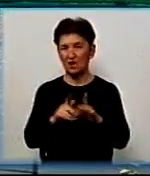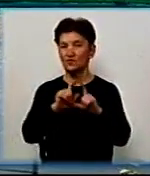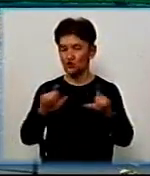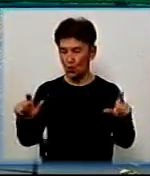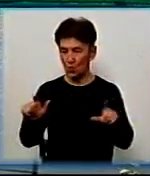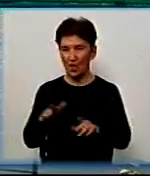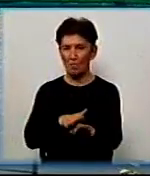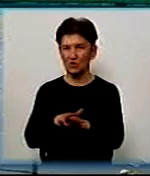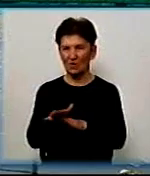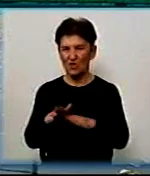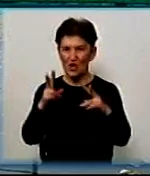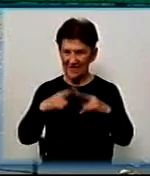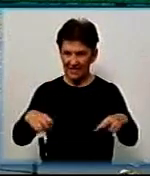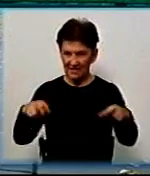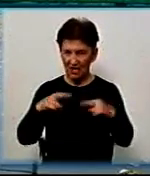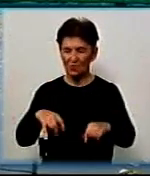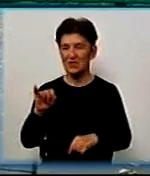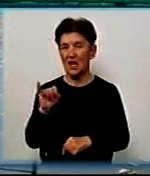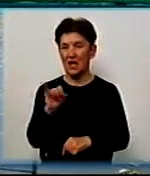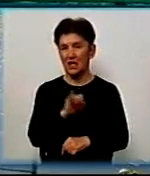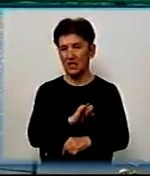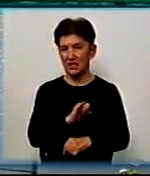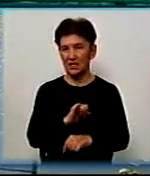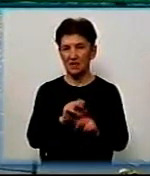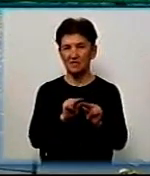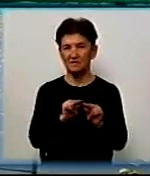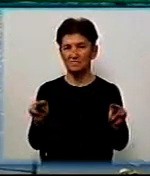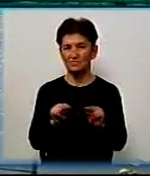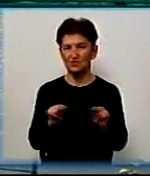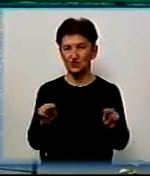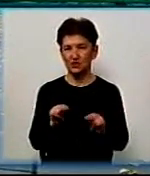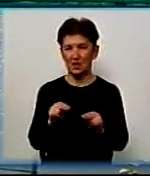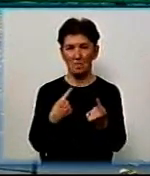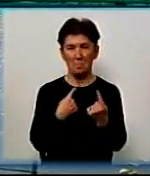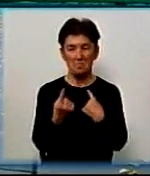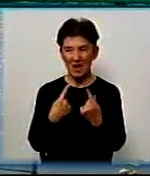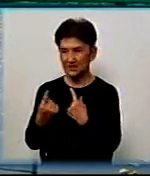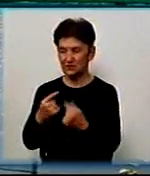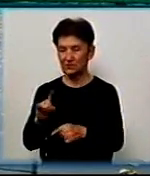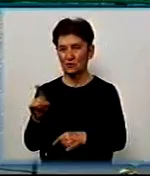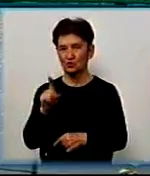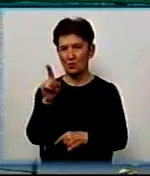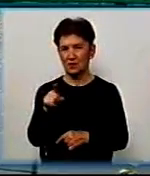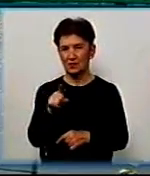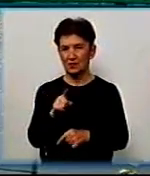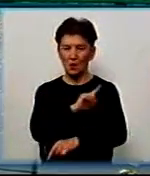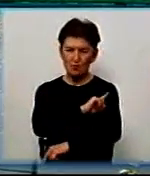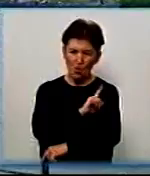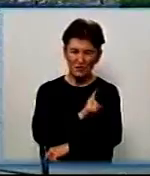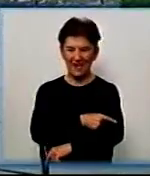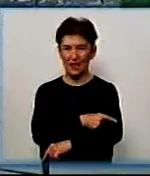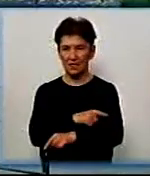розслідування і з вчителями проведені бесіди, щоб вони посилили контроль за